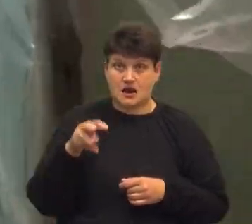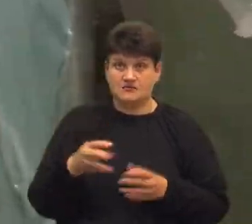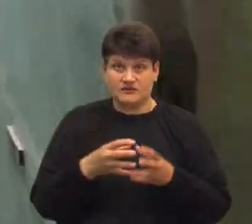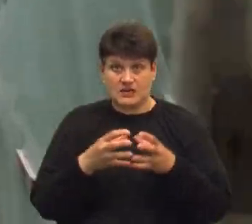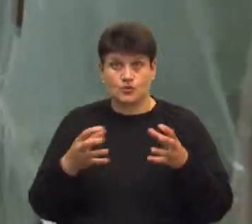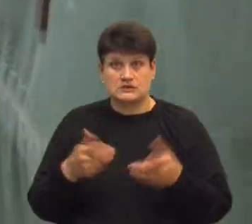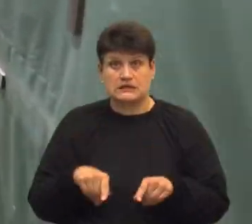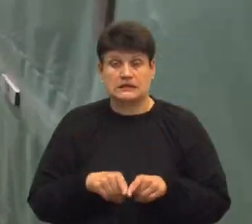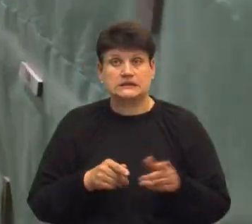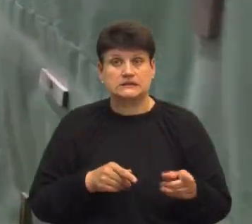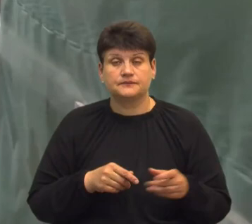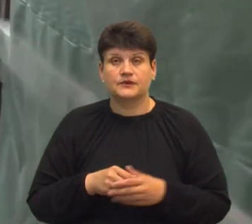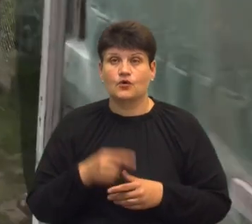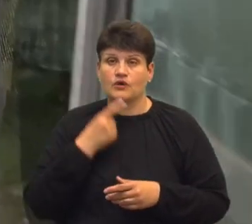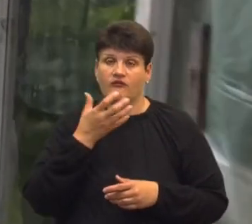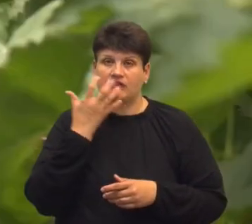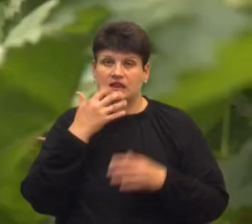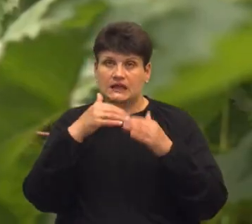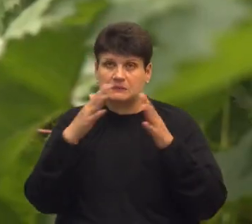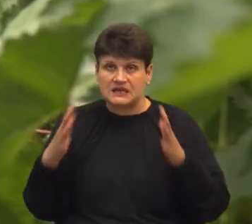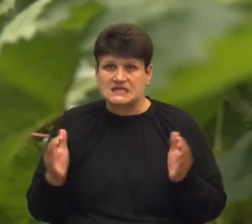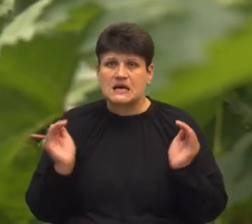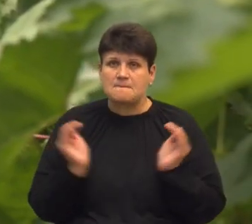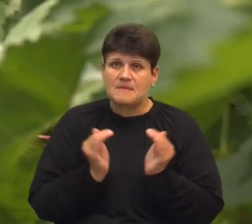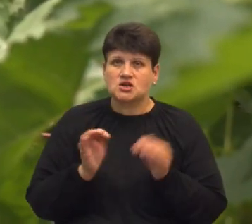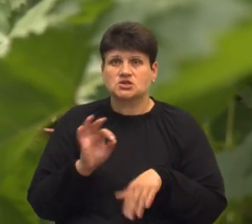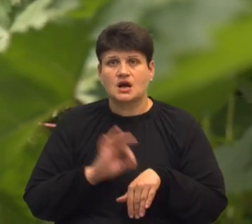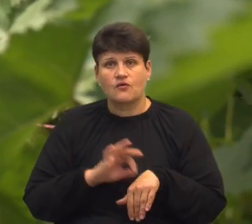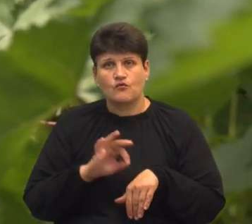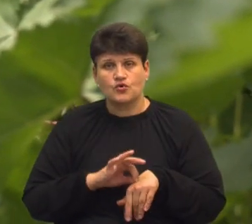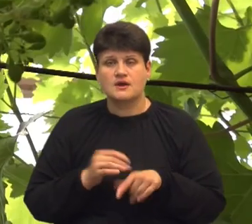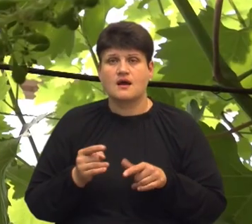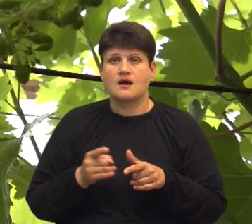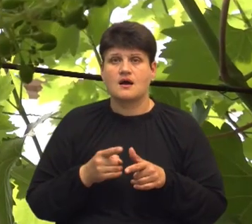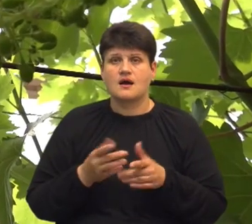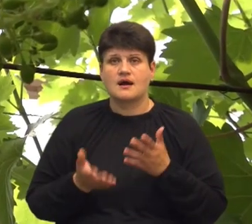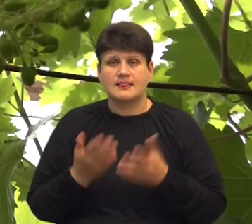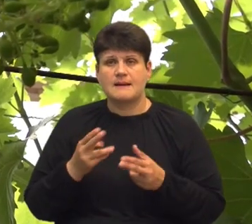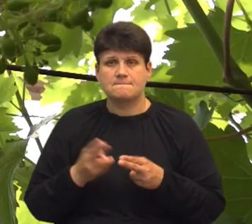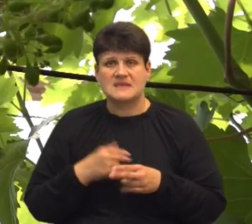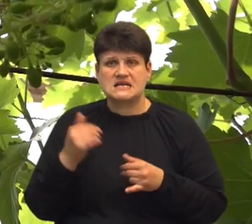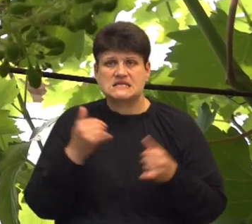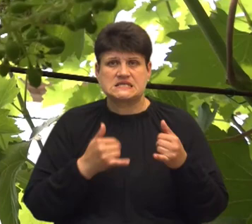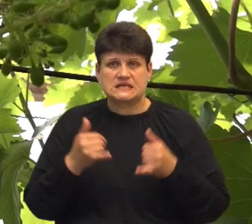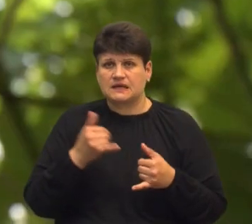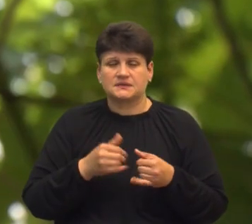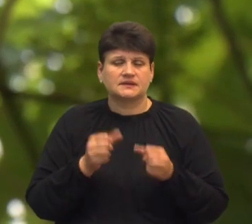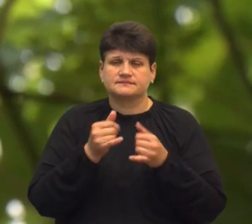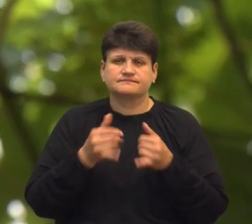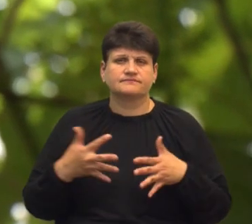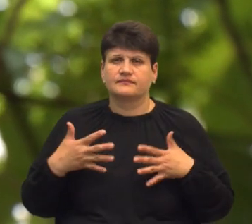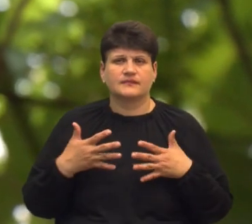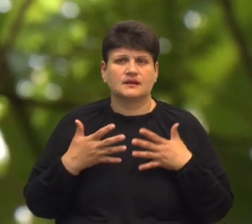У теплицях, каже, виноград значно менше хворіє. Проте, пояснює, без хімікатів ніяк. До світіння використовує хімічні